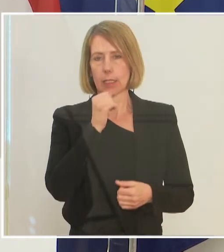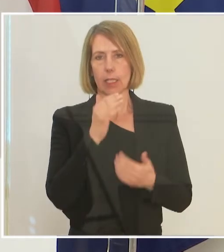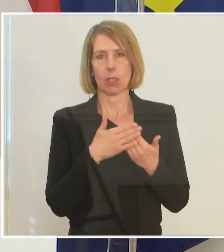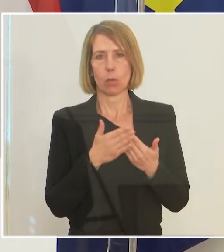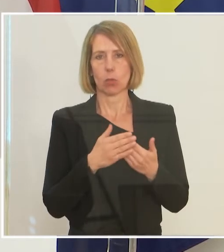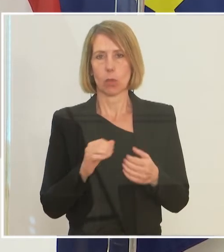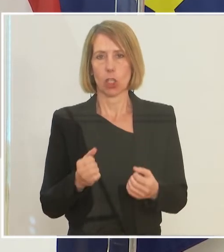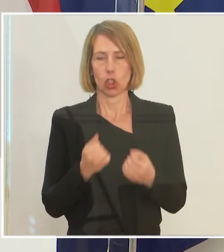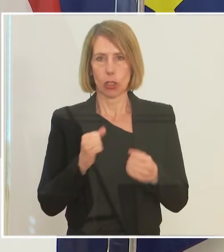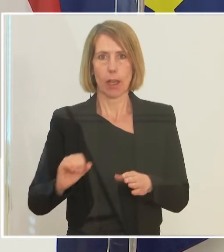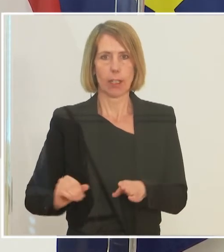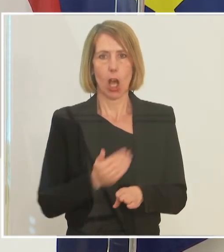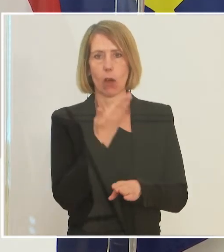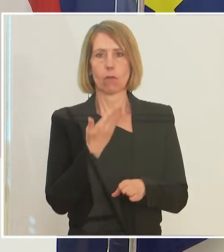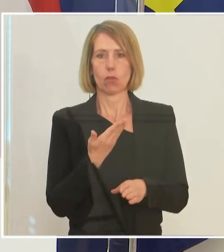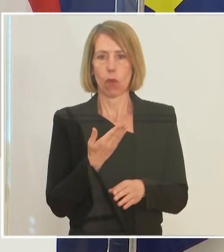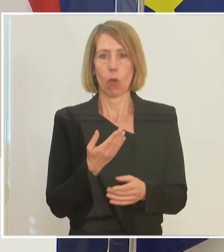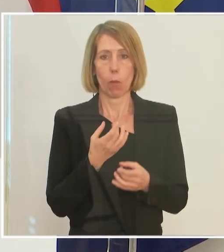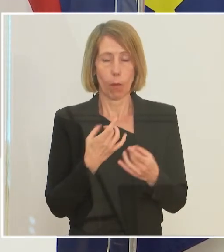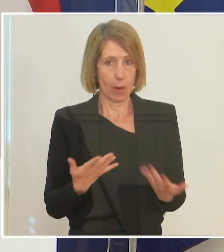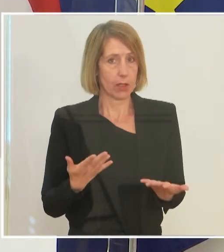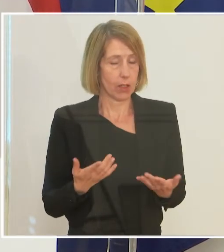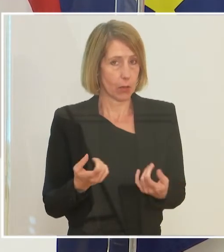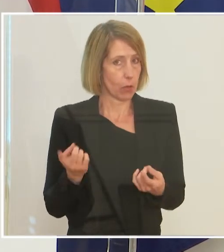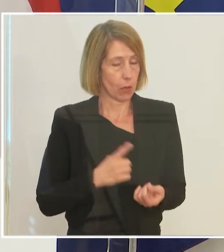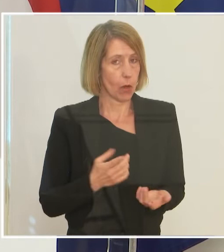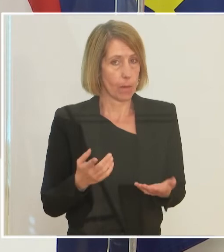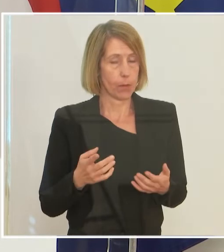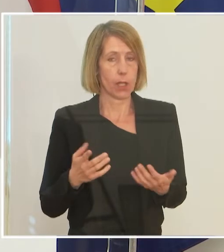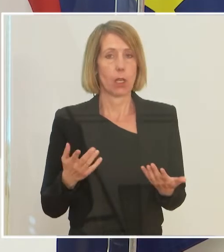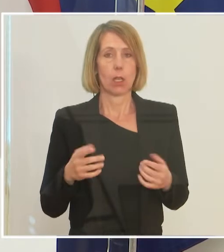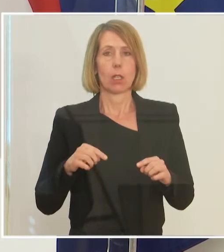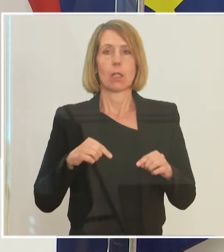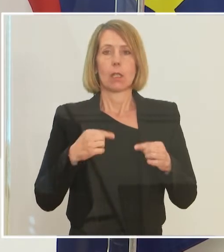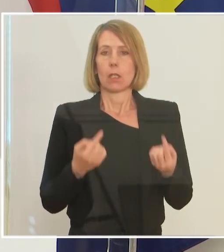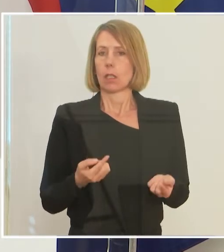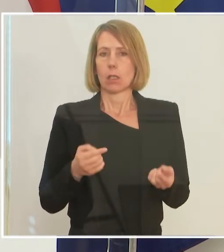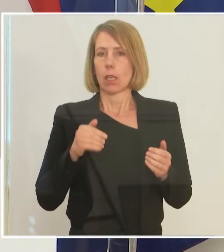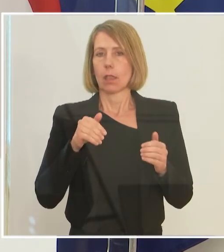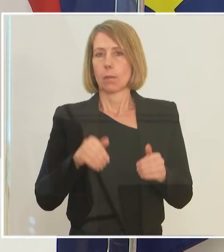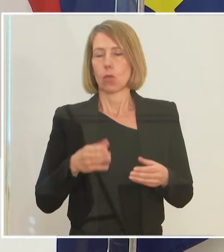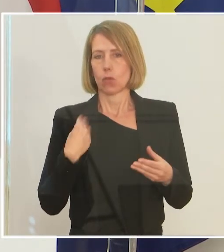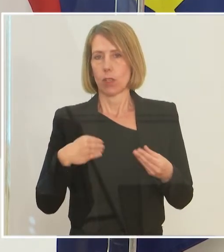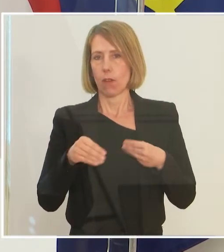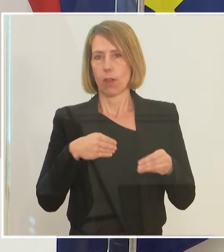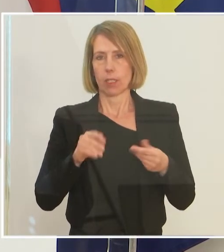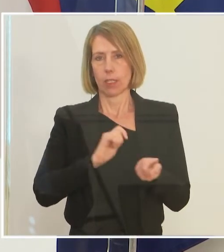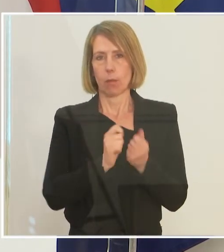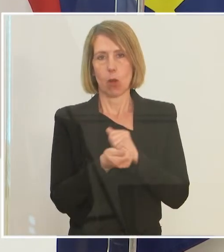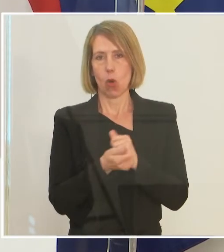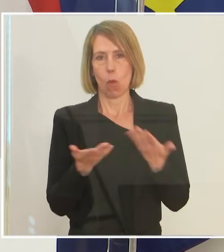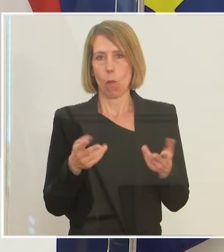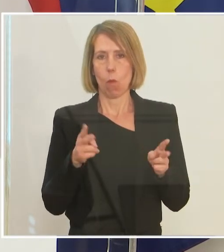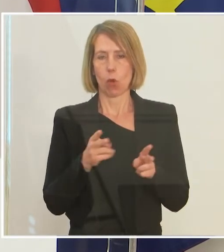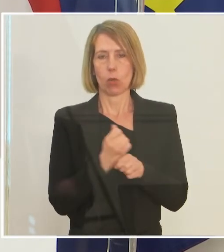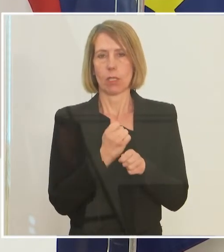ein sehr starker Aufschwung einsetzt und wir dann vielleicht eine Kurzarbeitsregelung haben, die